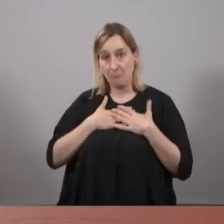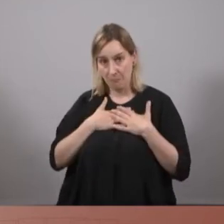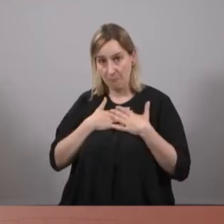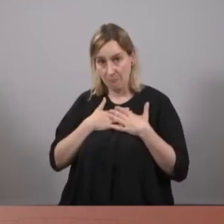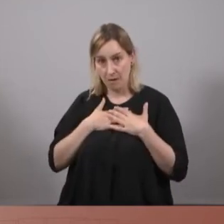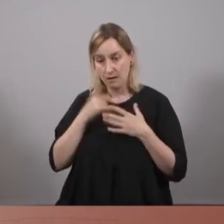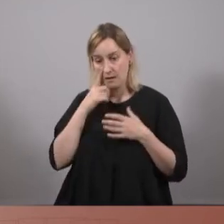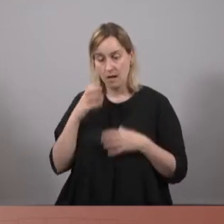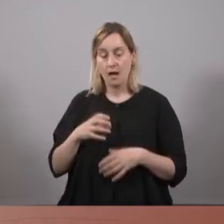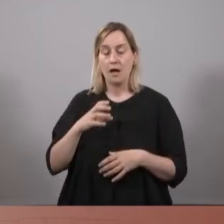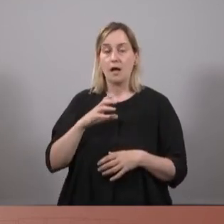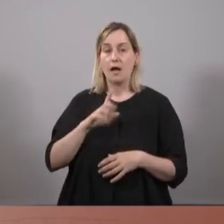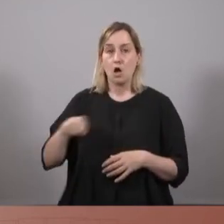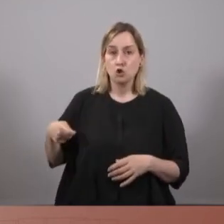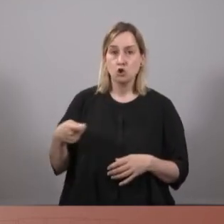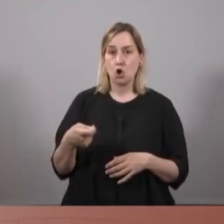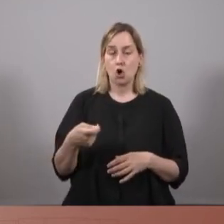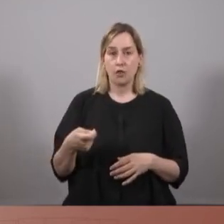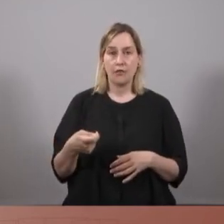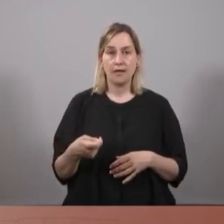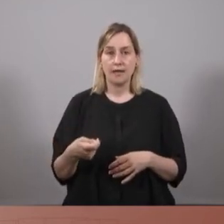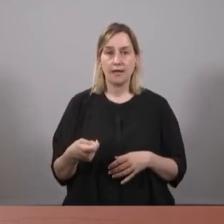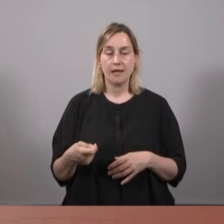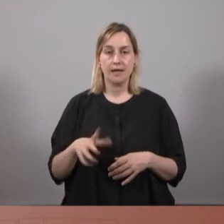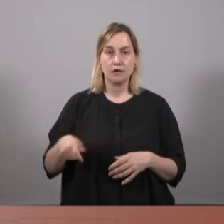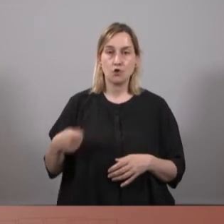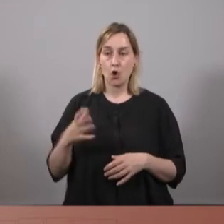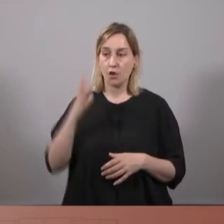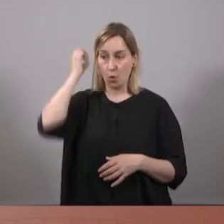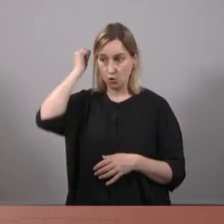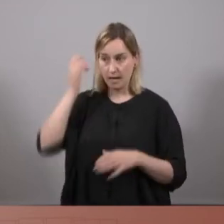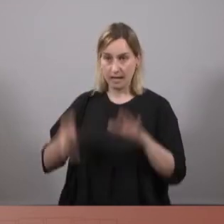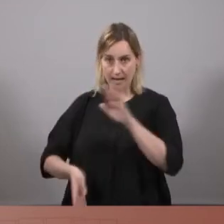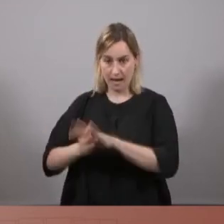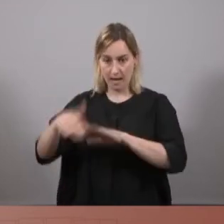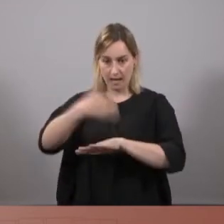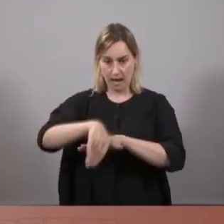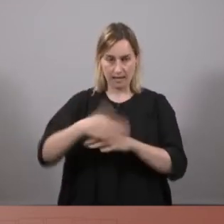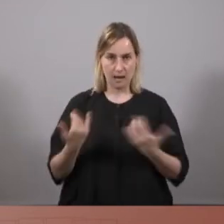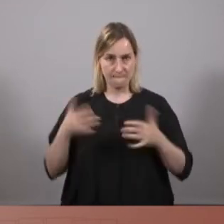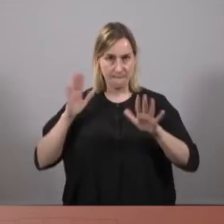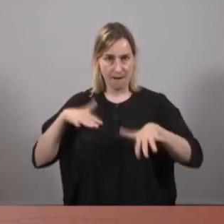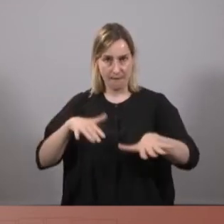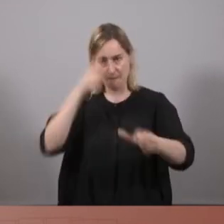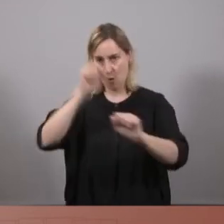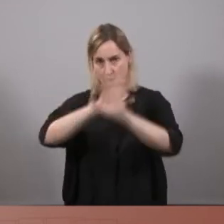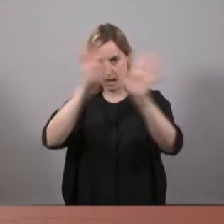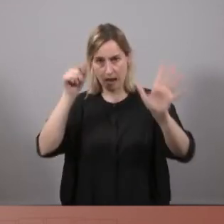nostra, seguint Jordi Cuixart en aquella màxima que ha pronunciat recentment de que cal tornar a omplir carrers i places, suposo que queda clar